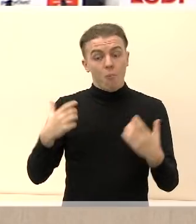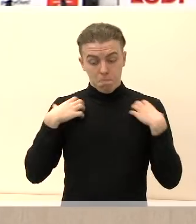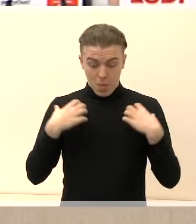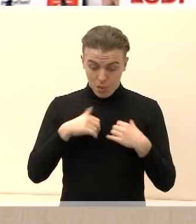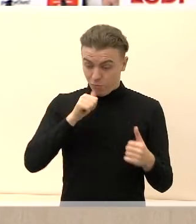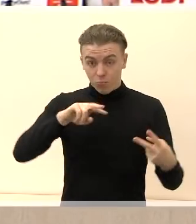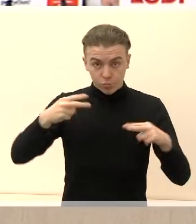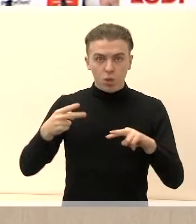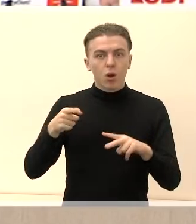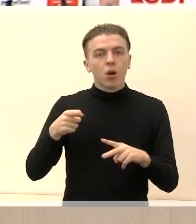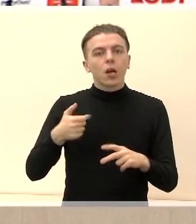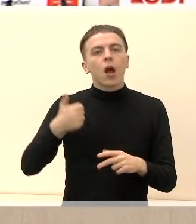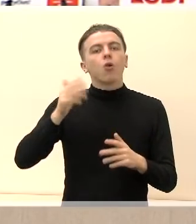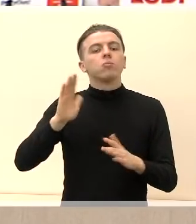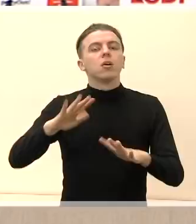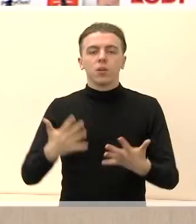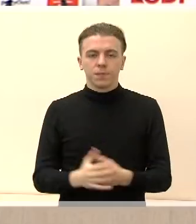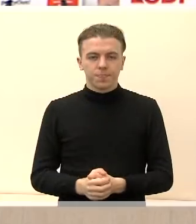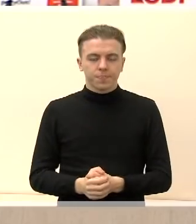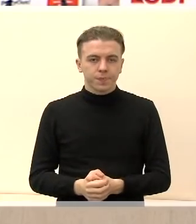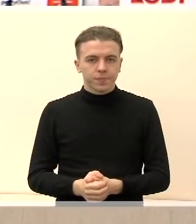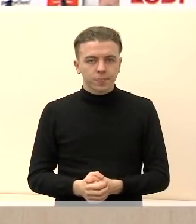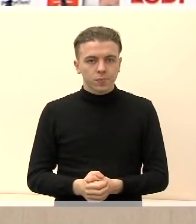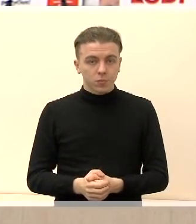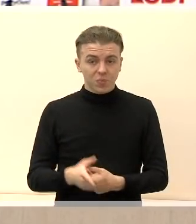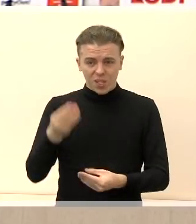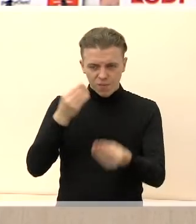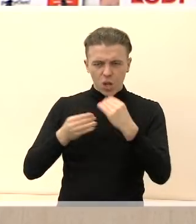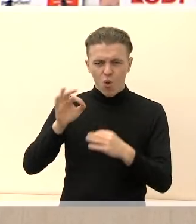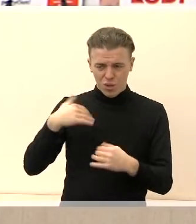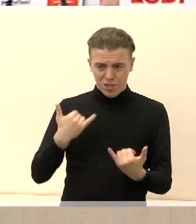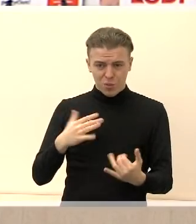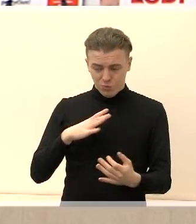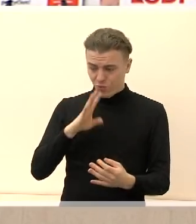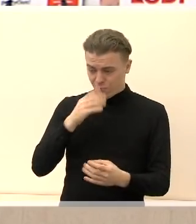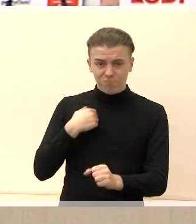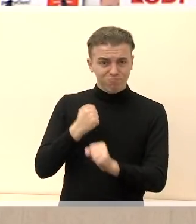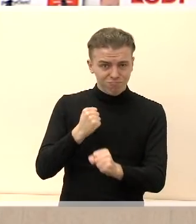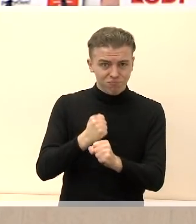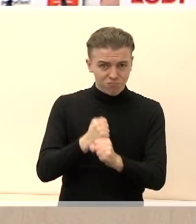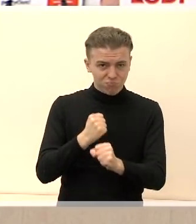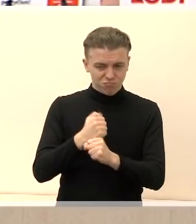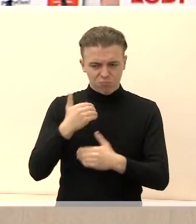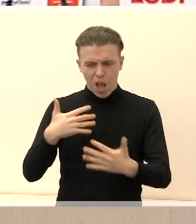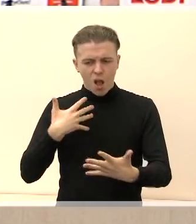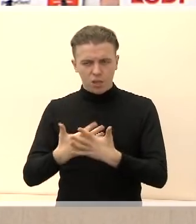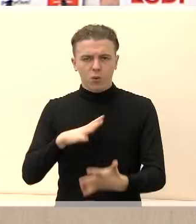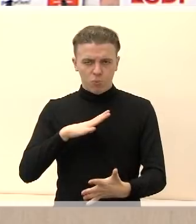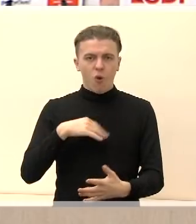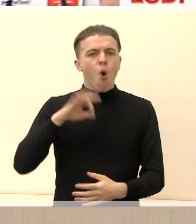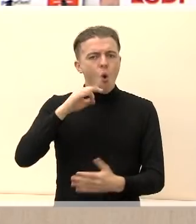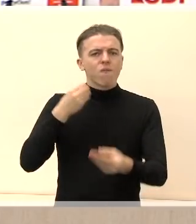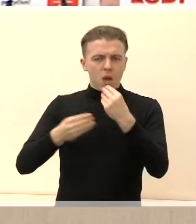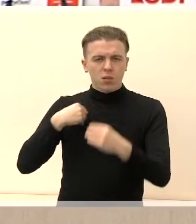Dėl verslo esu visą šitą saukadenciją aktyviai iš tikrųjų dirbau, nes man teko kūruoti verslo klausimus, bet